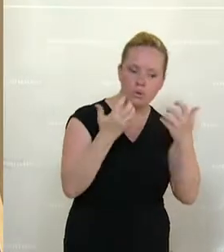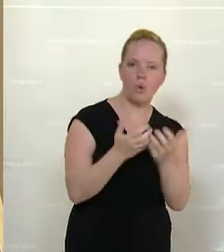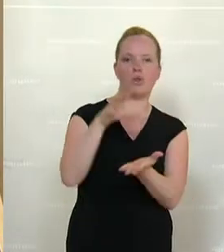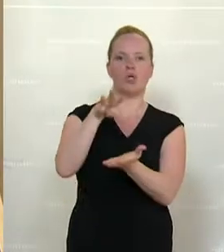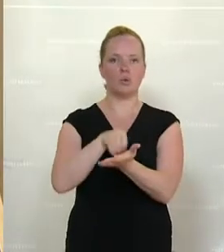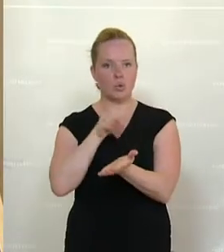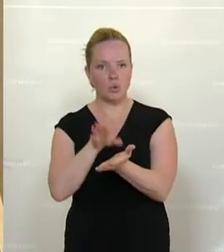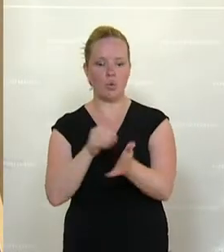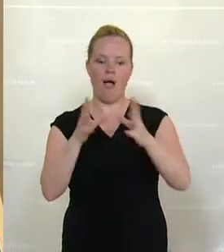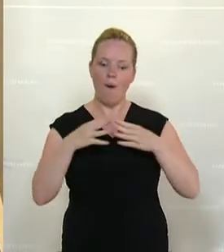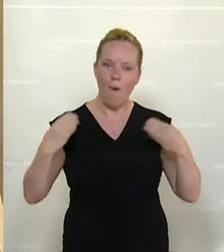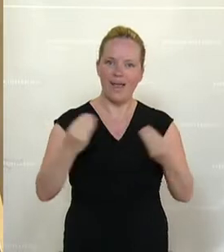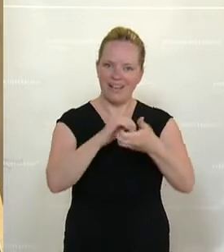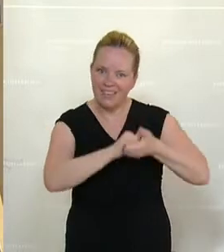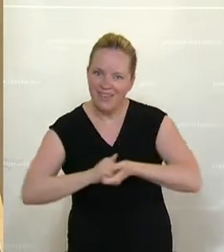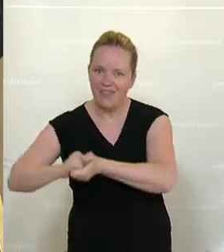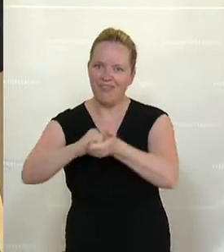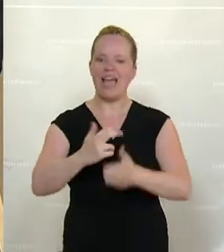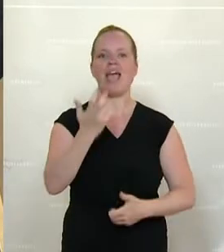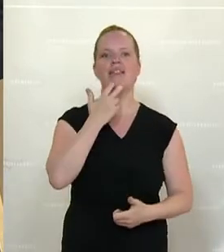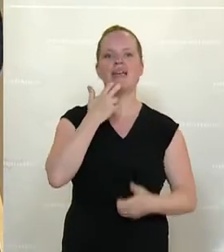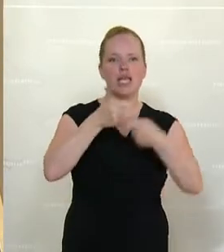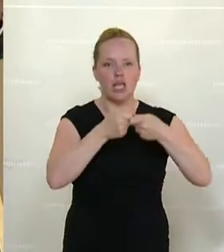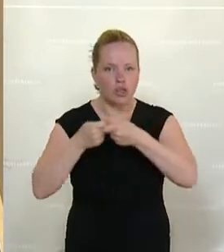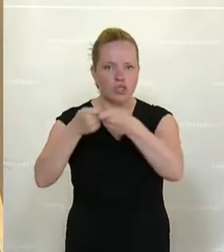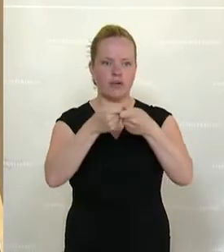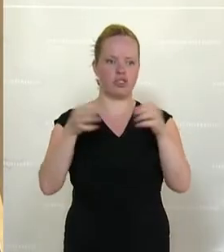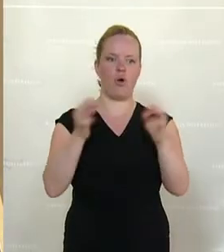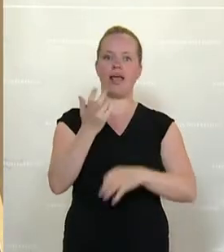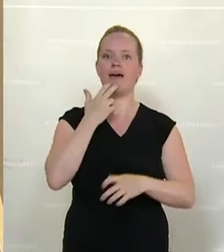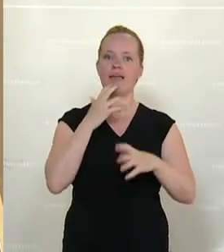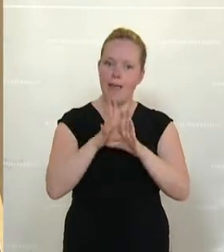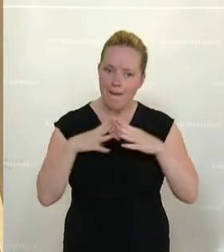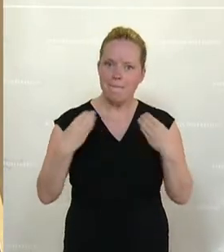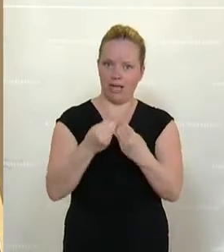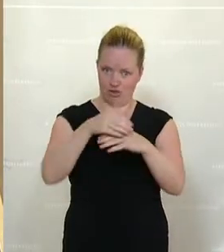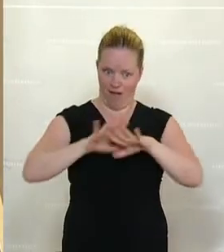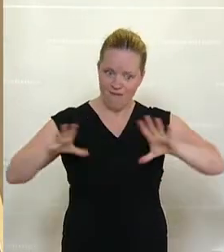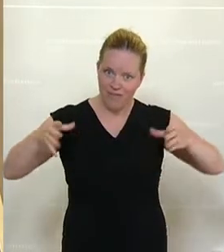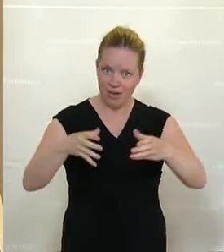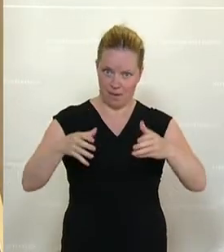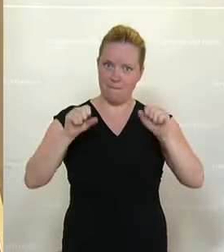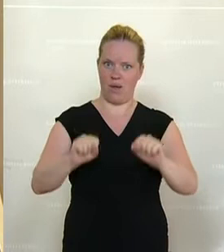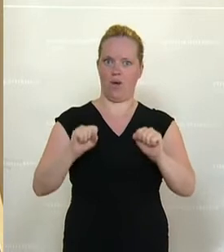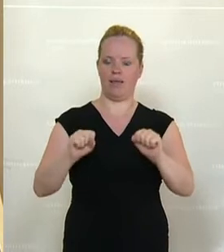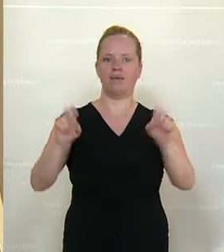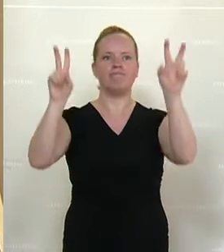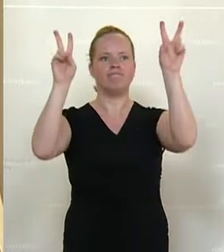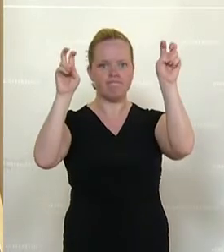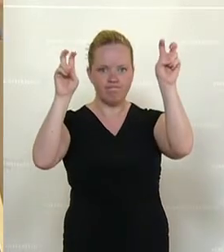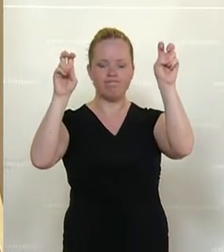Kollektiv über die Form von Energiegenossenschaften oder Energiegemeinschaften möglich ist. Und unter dem Motto